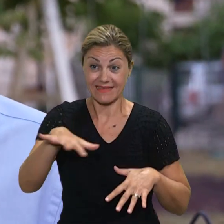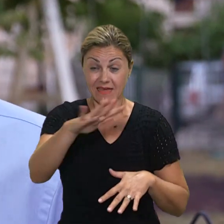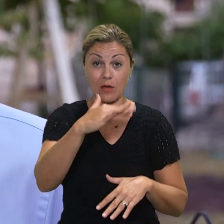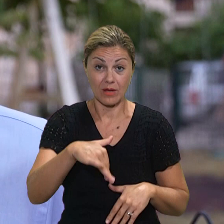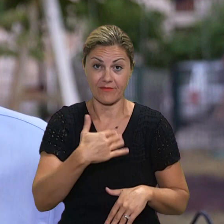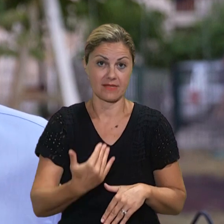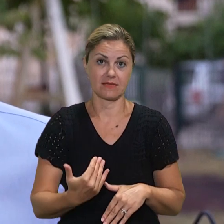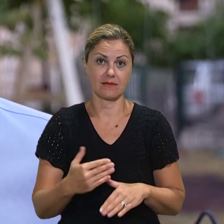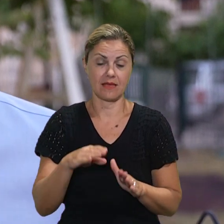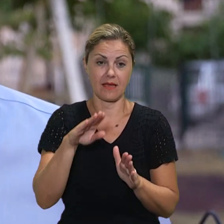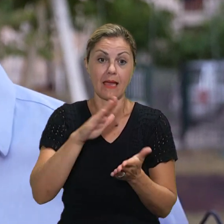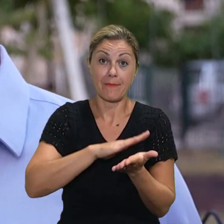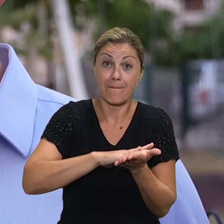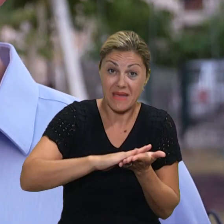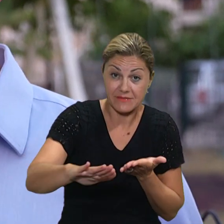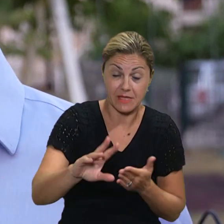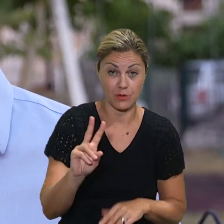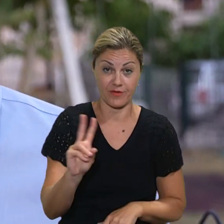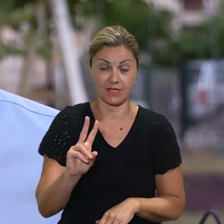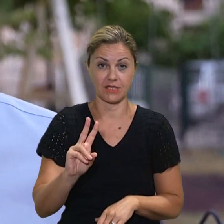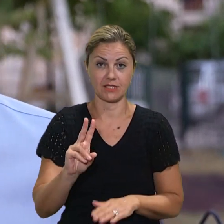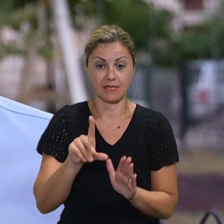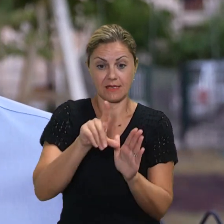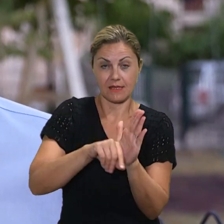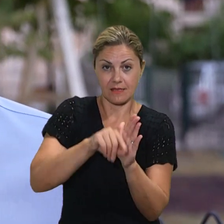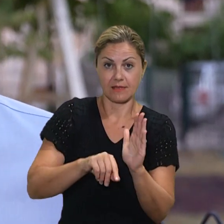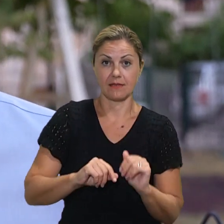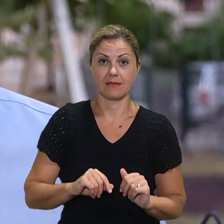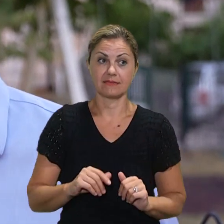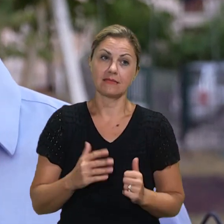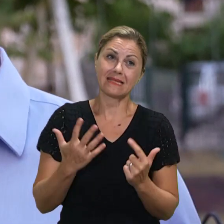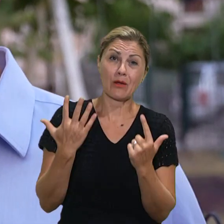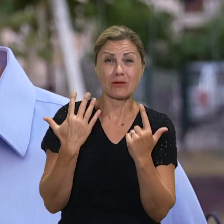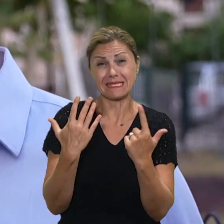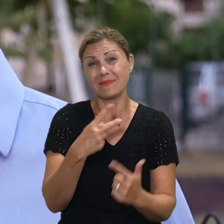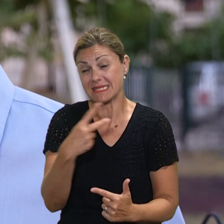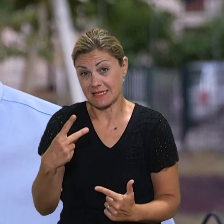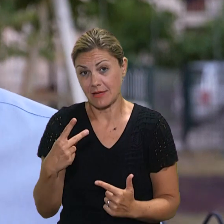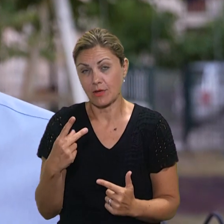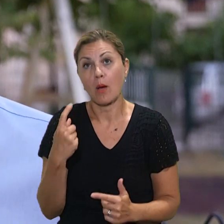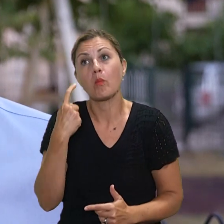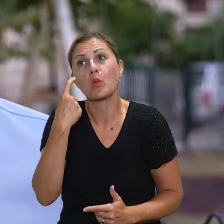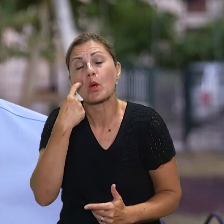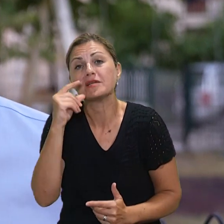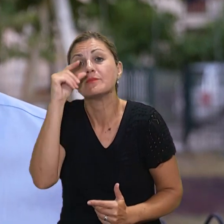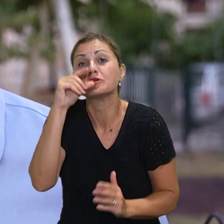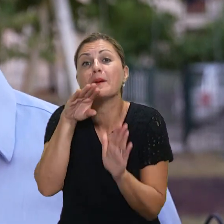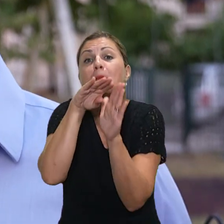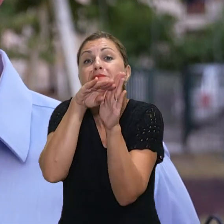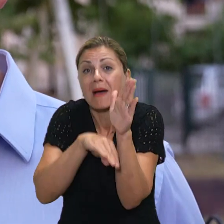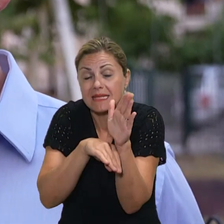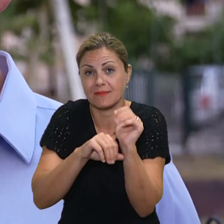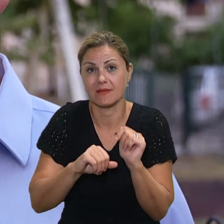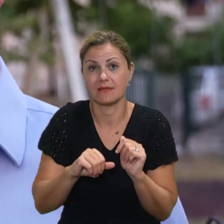osim nekoliko isto tako gradova kojom je besplatno, što je svakako pohvalno. Sada smo na 70-ak eura, onda ćemo prvi korak vidjeti da smanjimo za određeni